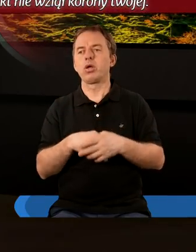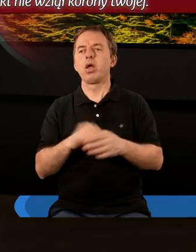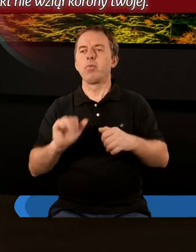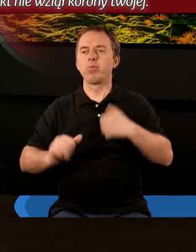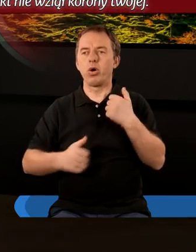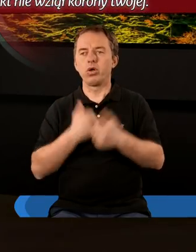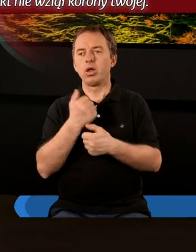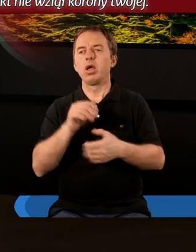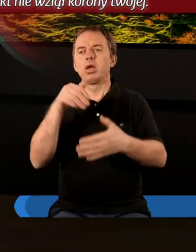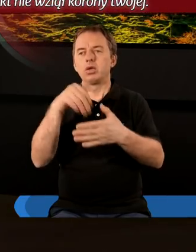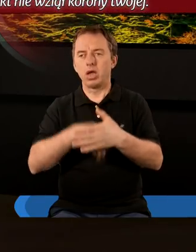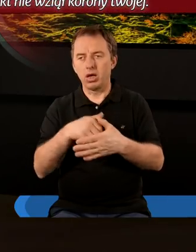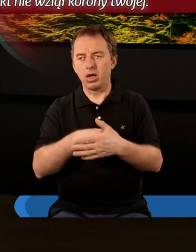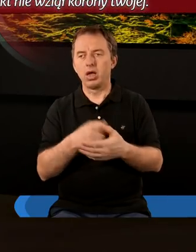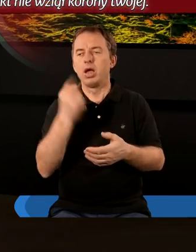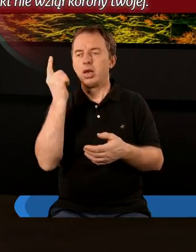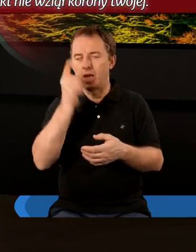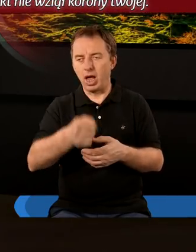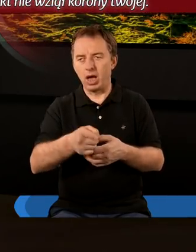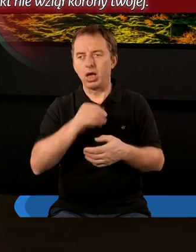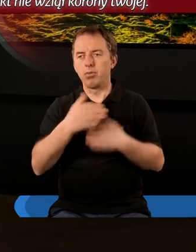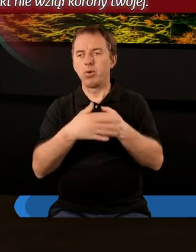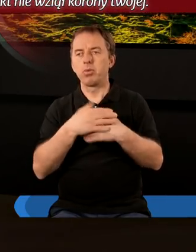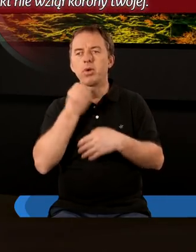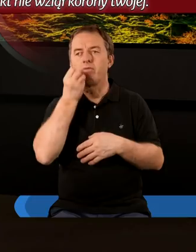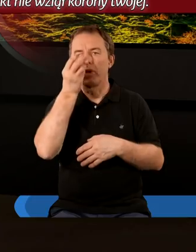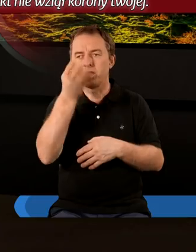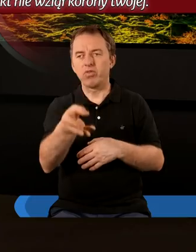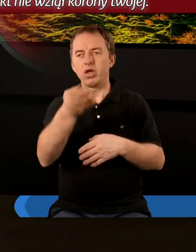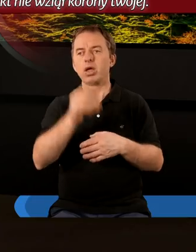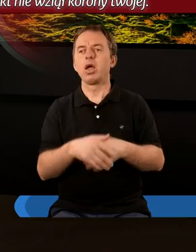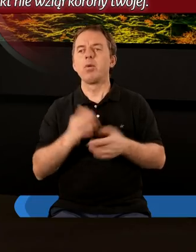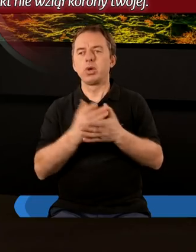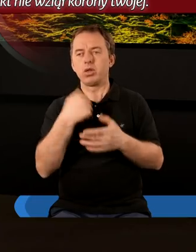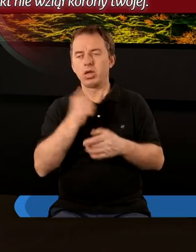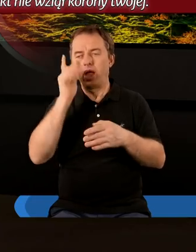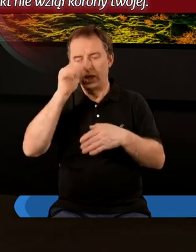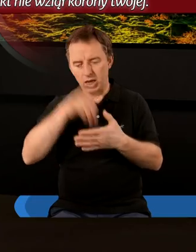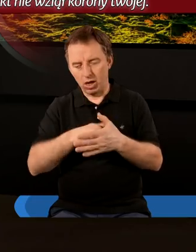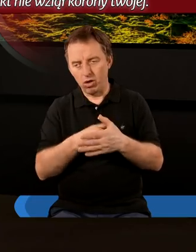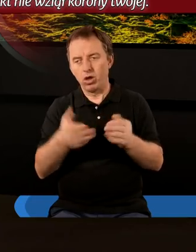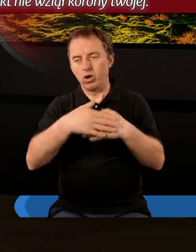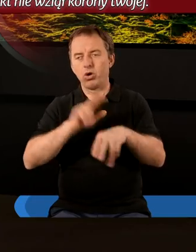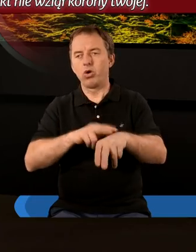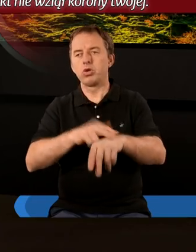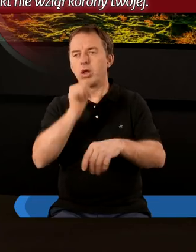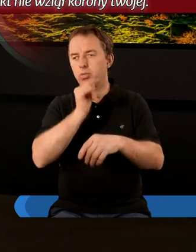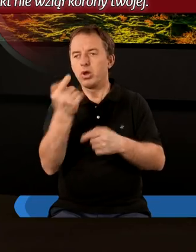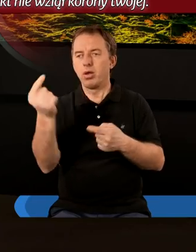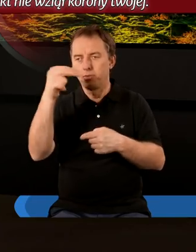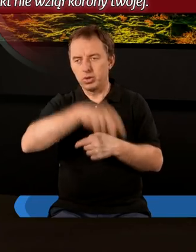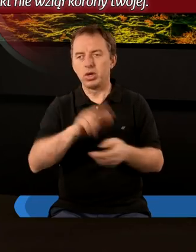ponieważ zachowałeś nakaz mój by przy mnie wytrwać przeto i ja zachowam cię w godzinie próby